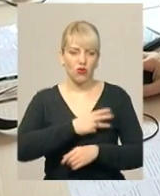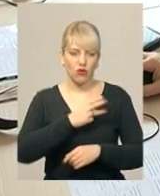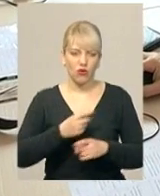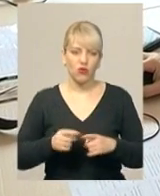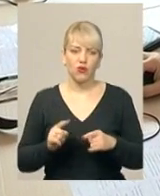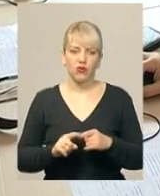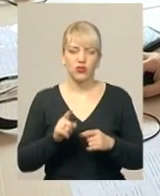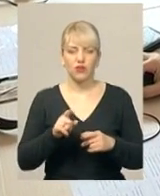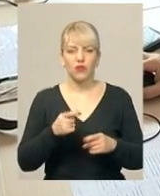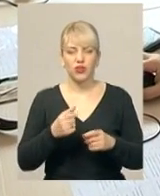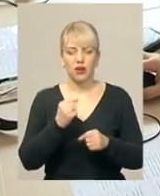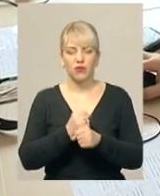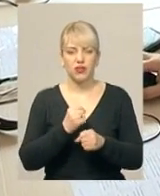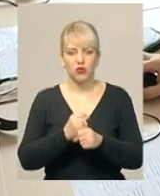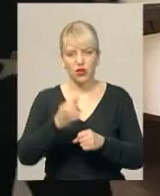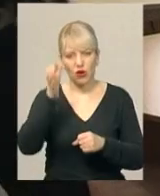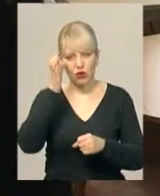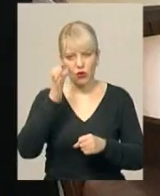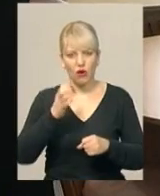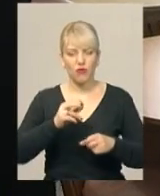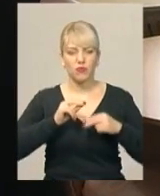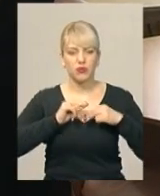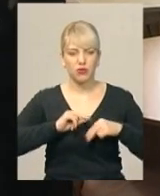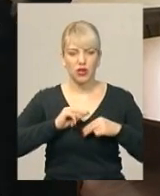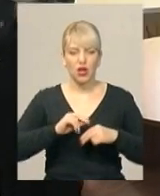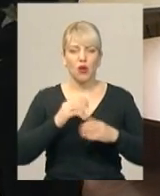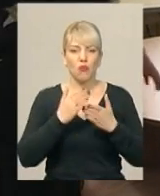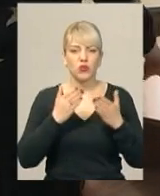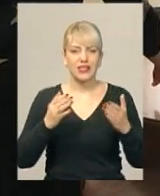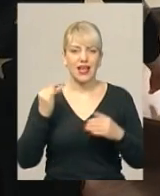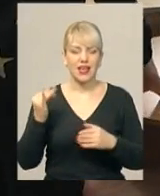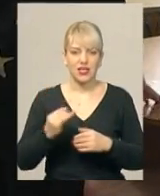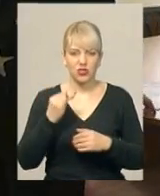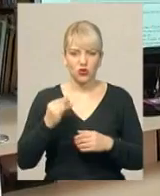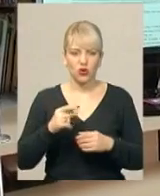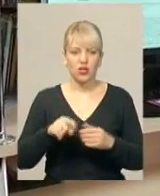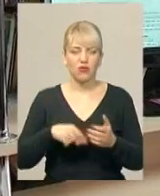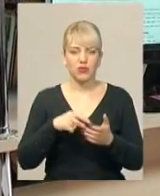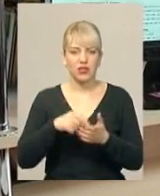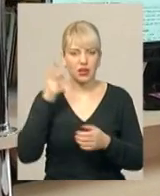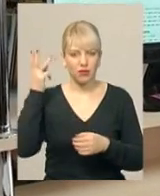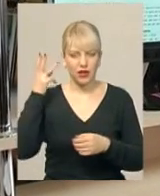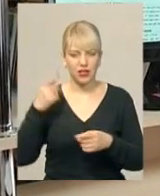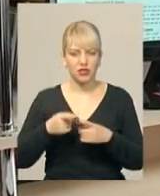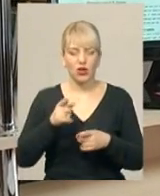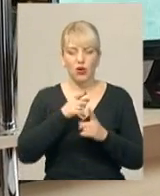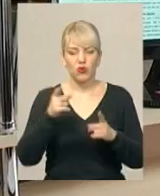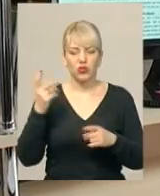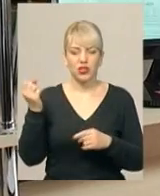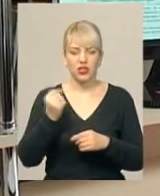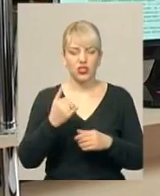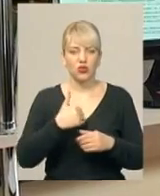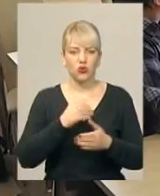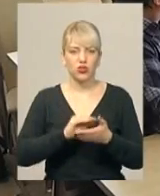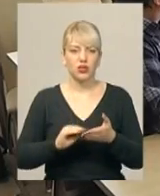співробітником Музею історії міста Хмельницького, тож сподівається, що такий досвід знадобиться їй у роботі. Протягом тижня планує написати не одну,